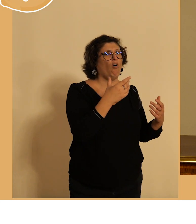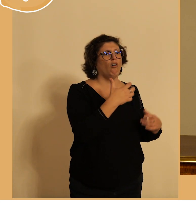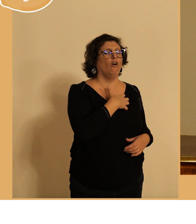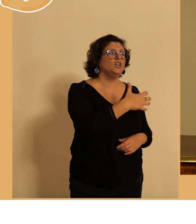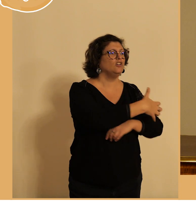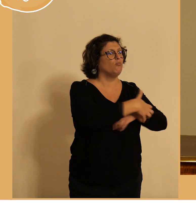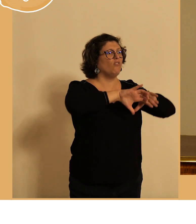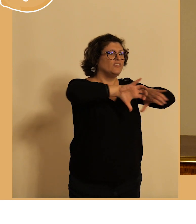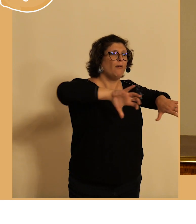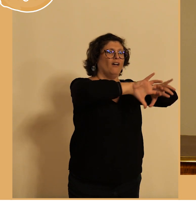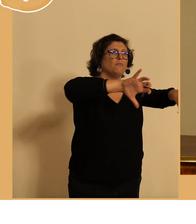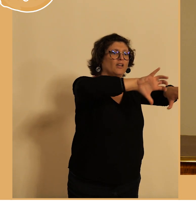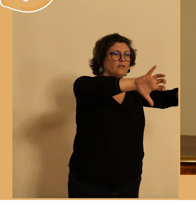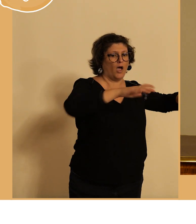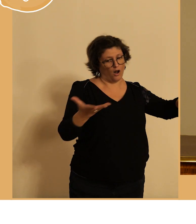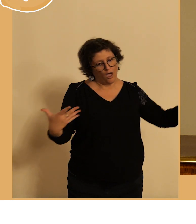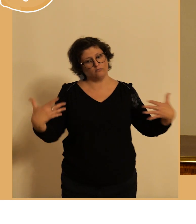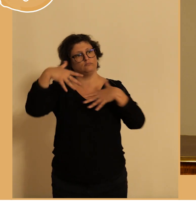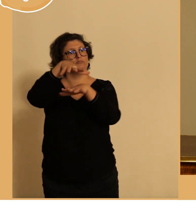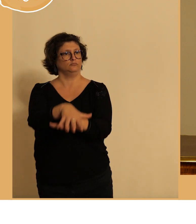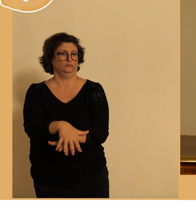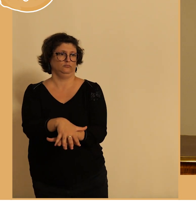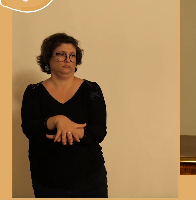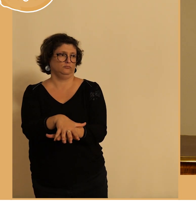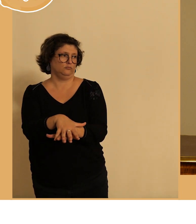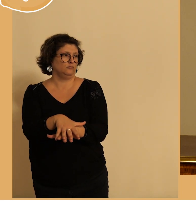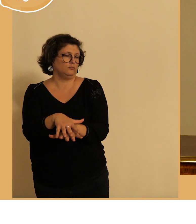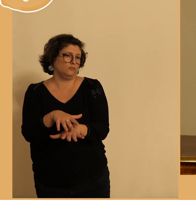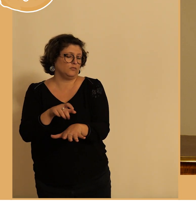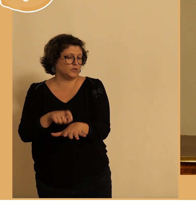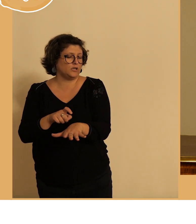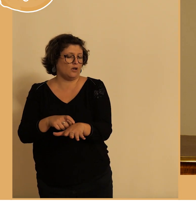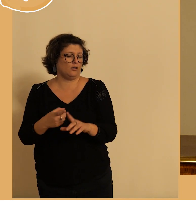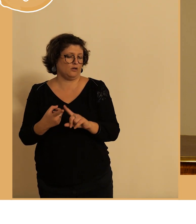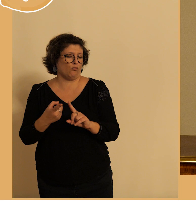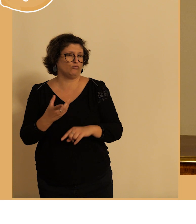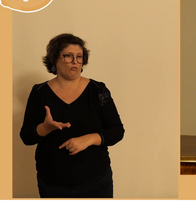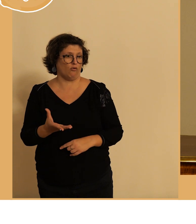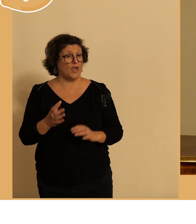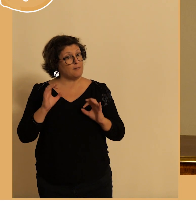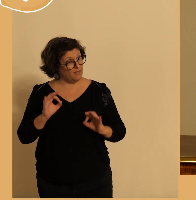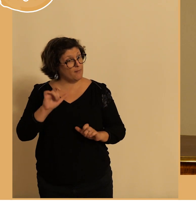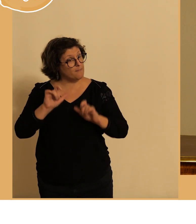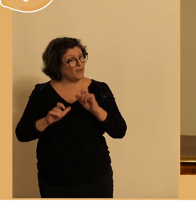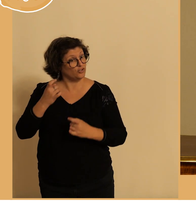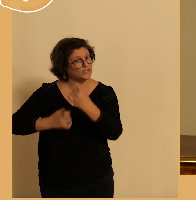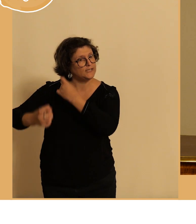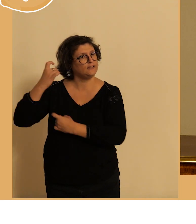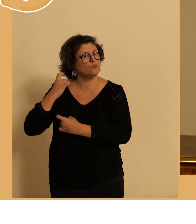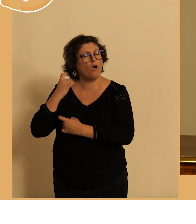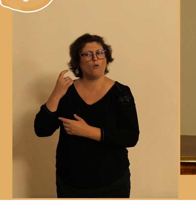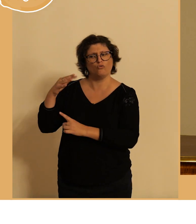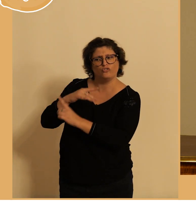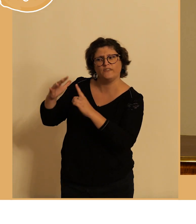sociétale est un sujet qui maintenant est étudié par des historiens des sociologues